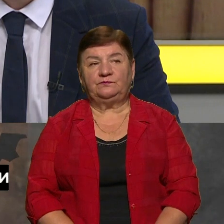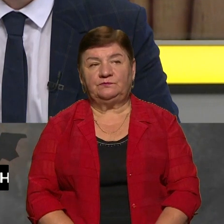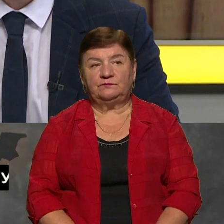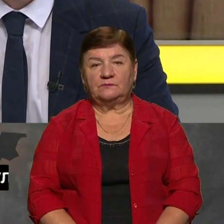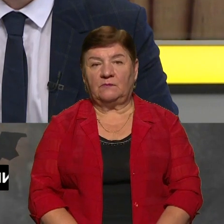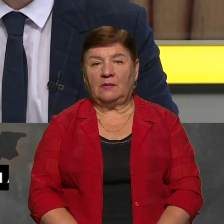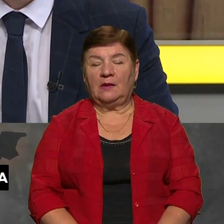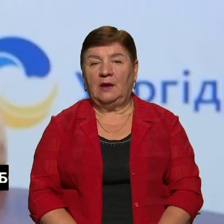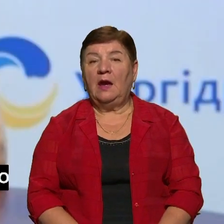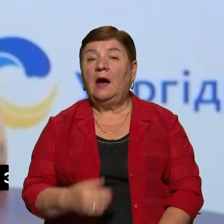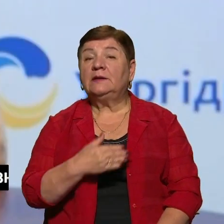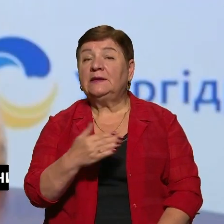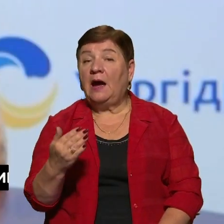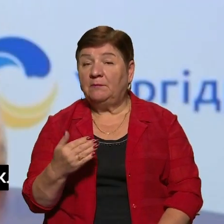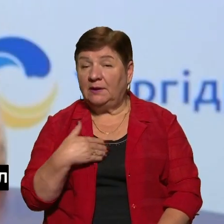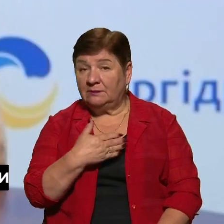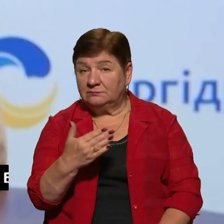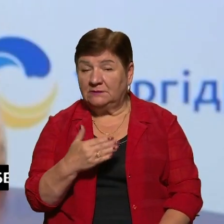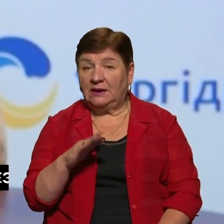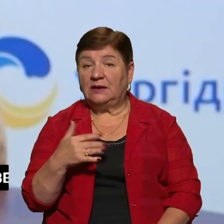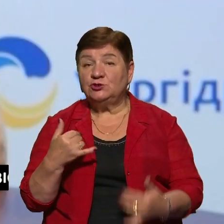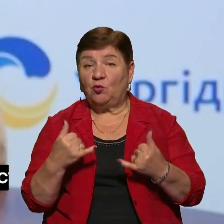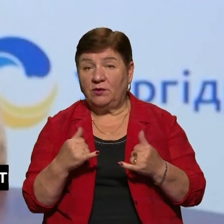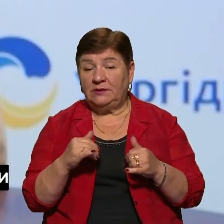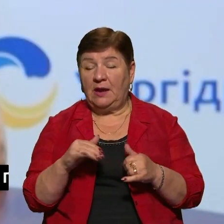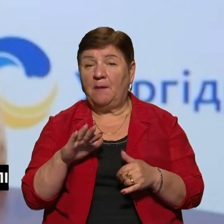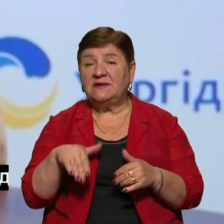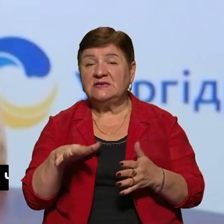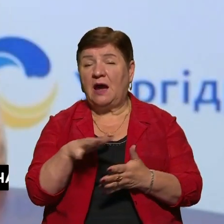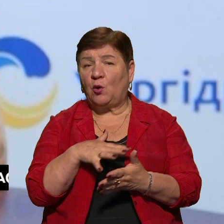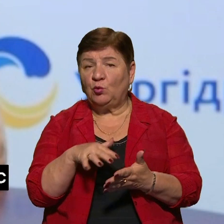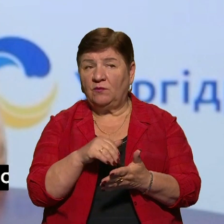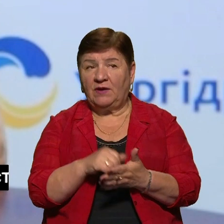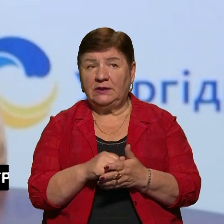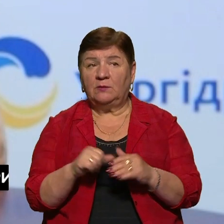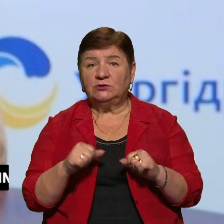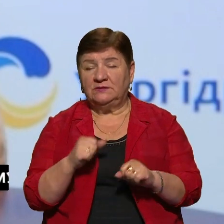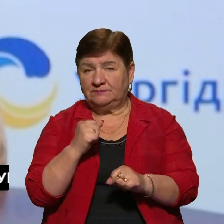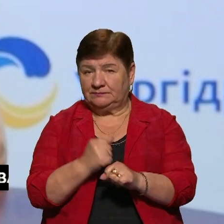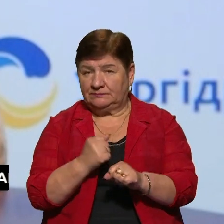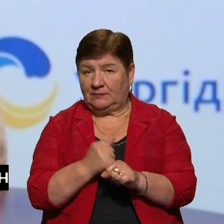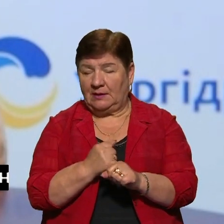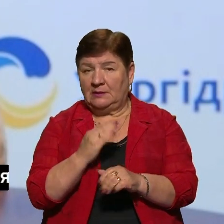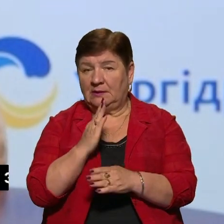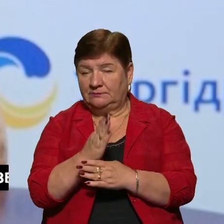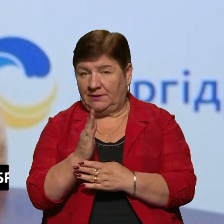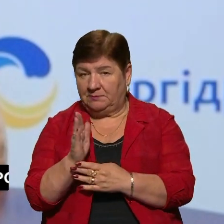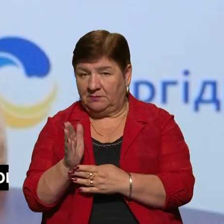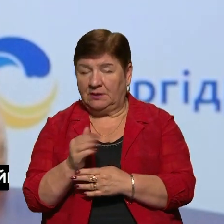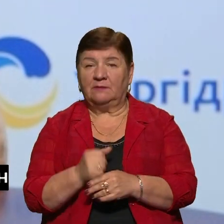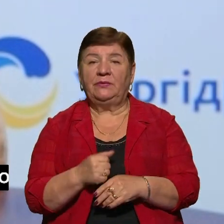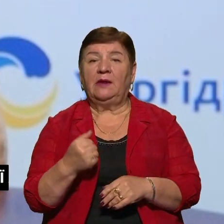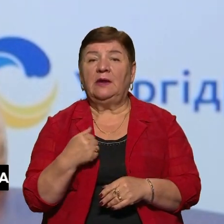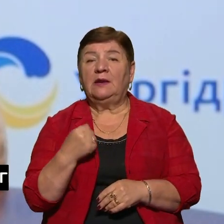Нами на сьогодні після руйнування пропрацьовані можливі варіанти і напрямки. І